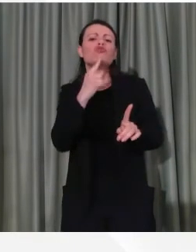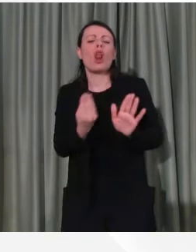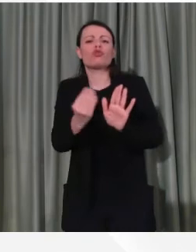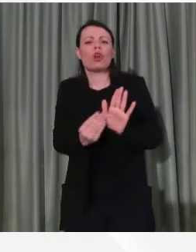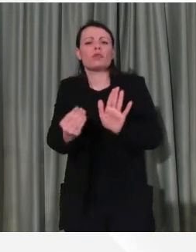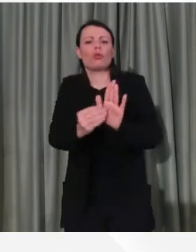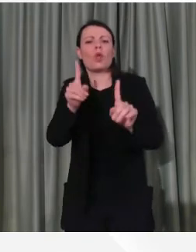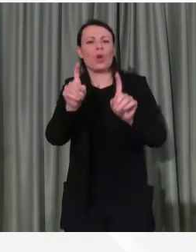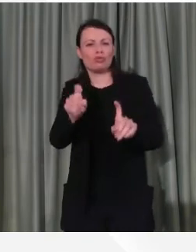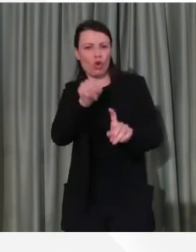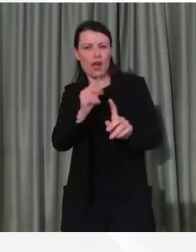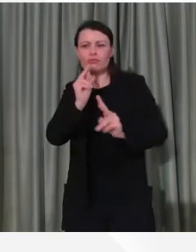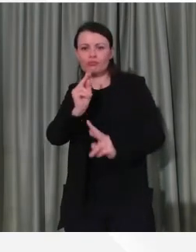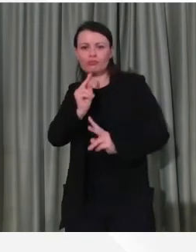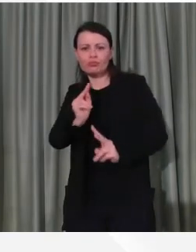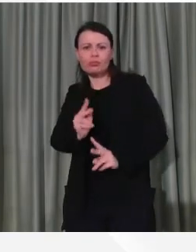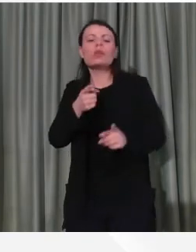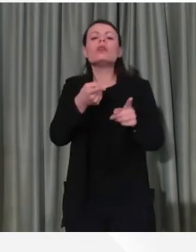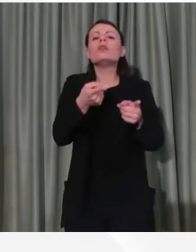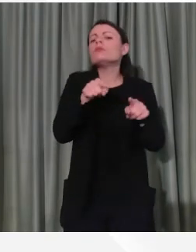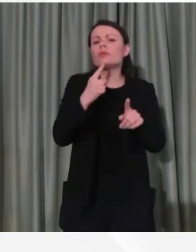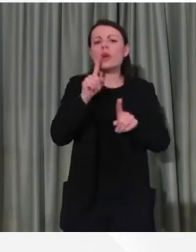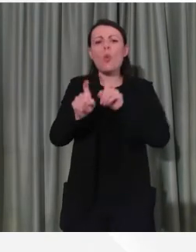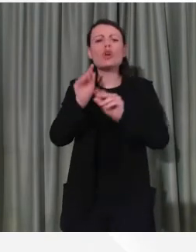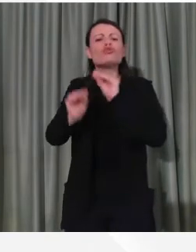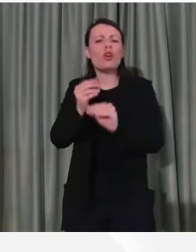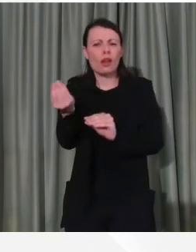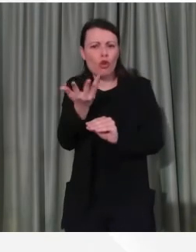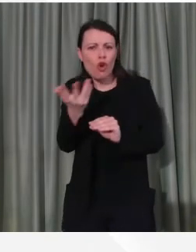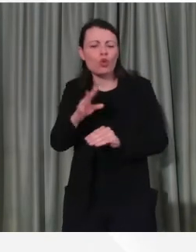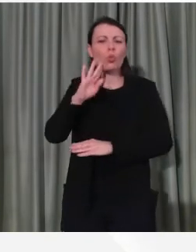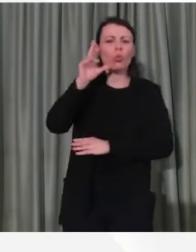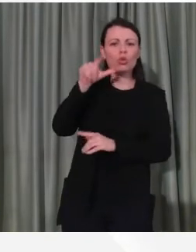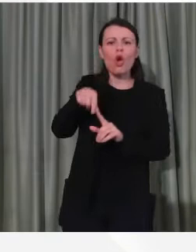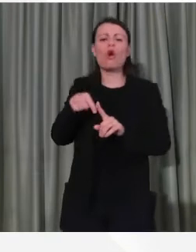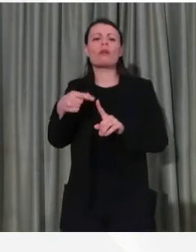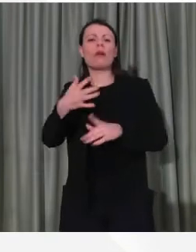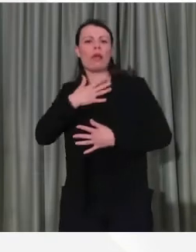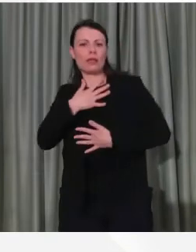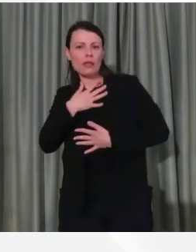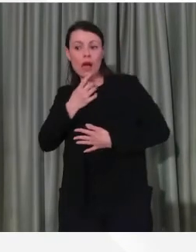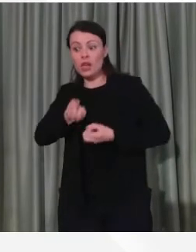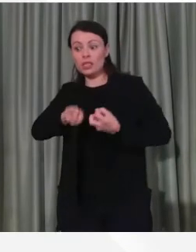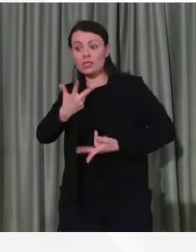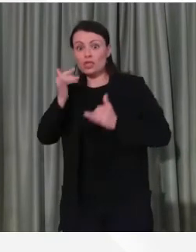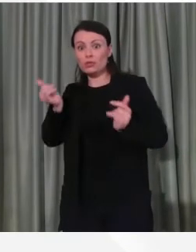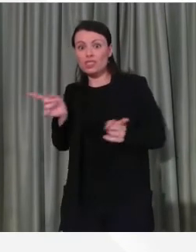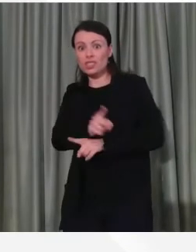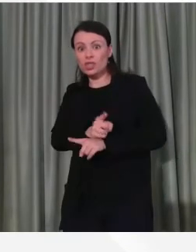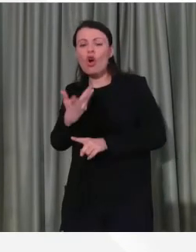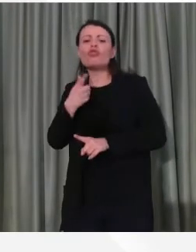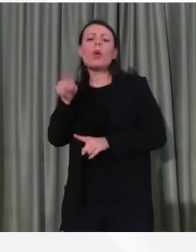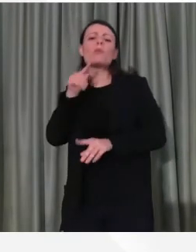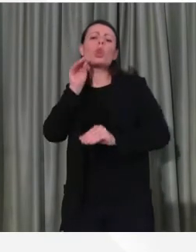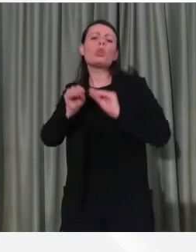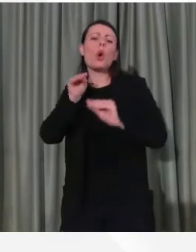viene chiesto il sesso, l'età, viene chiesto se ci sono dei sintomi, ci sono diverse domande a cui è anche